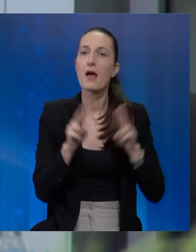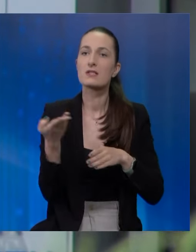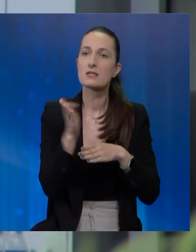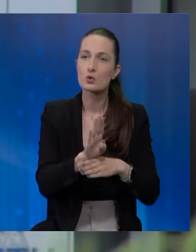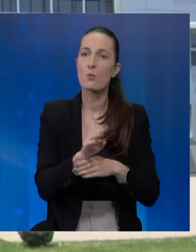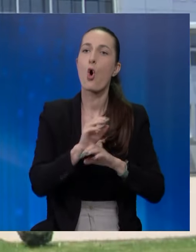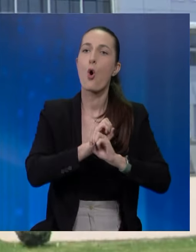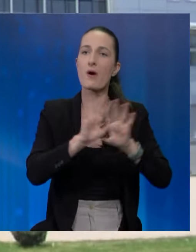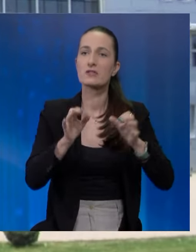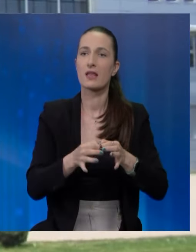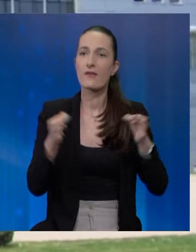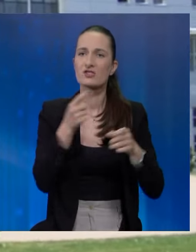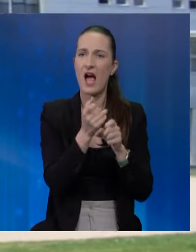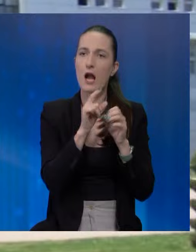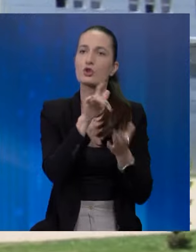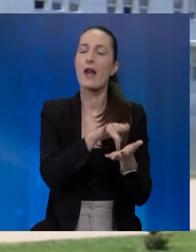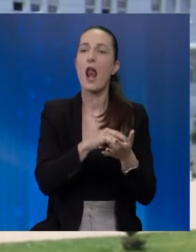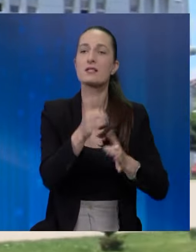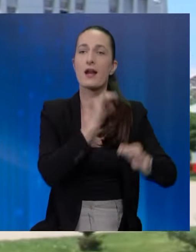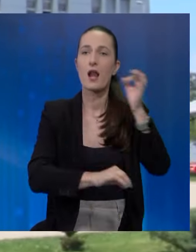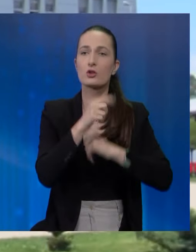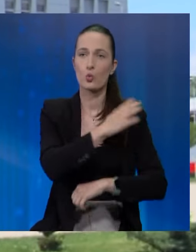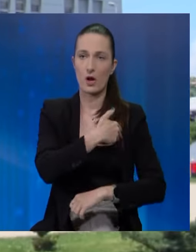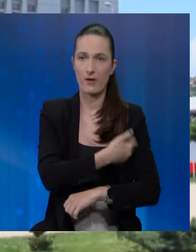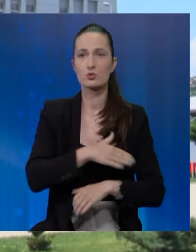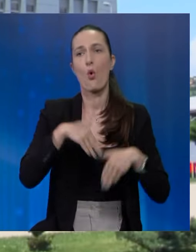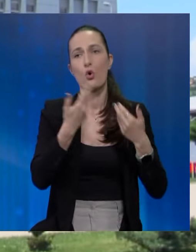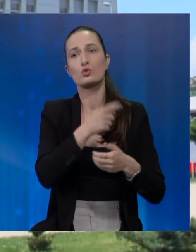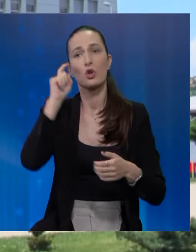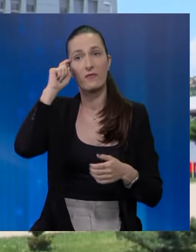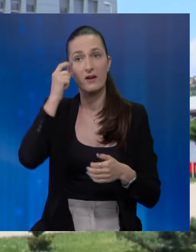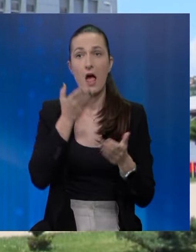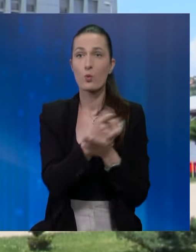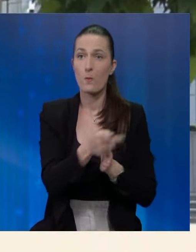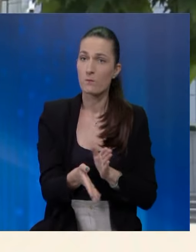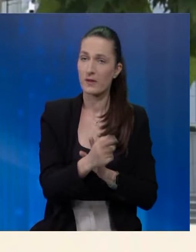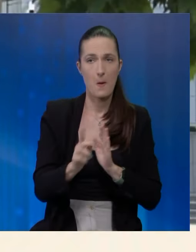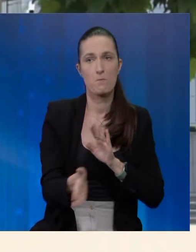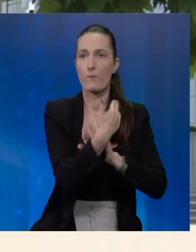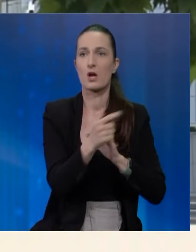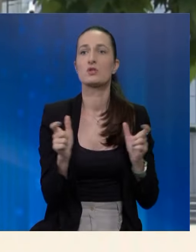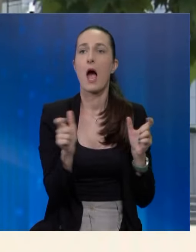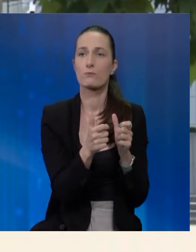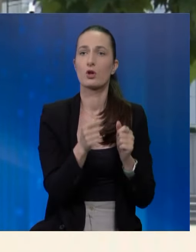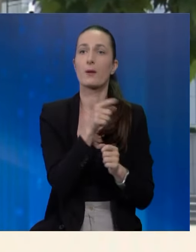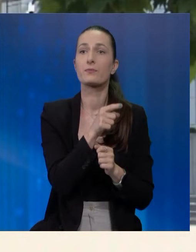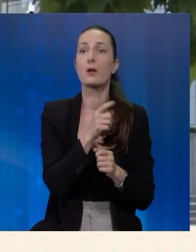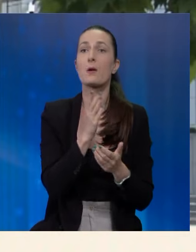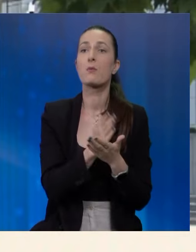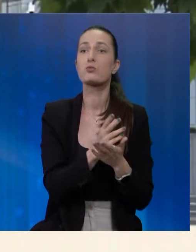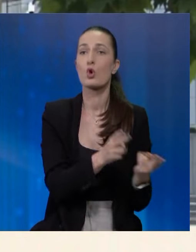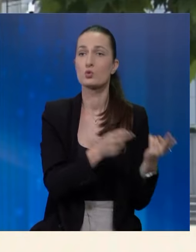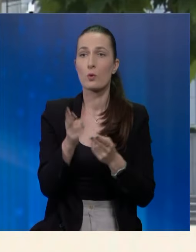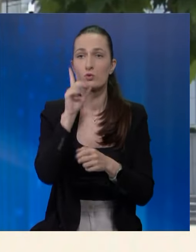obavijestila je javnost da se Galić nalazi na liječenju u Hrvatskoj, odnosno da tvrdi da nije pobjegao od hapšenja. Da bi bio izručen Bosni i